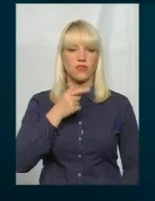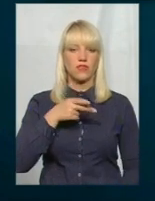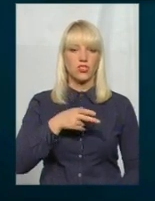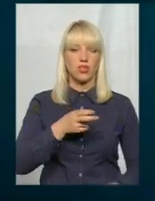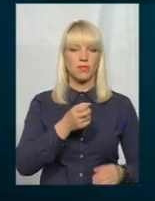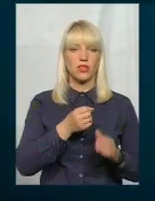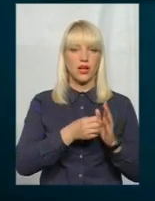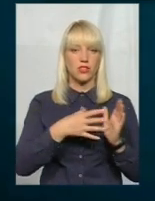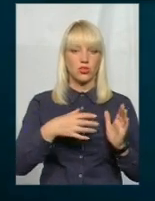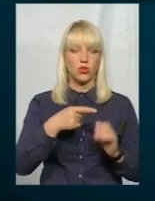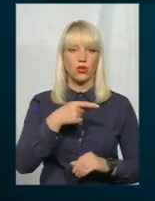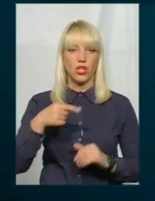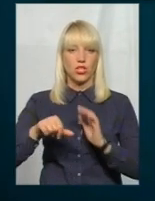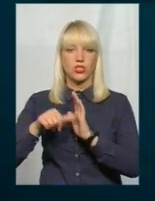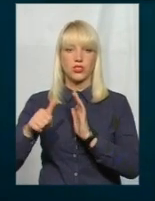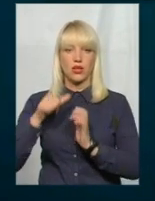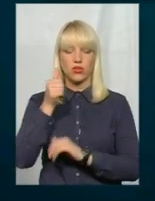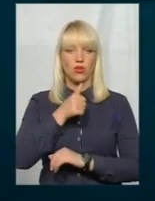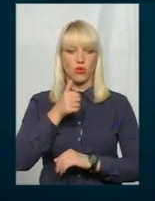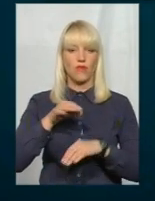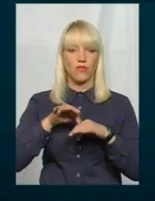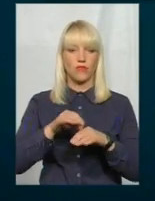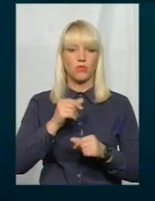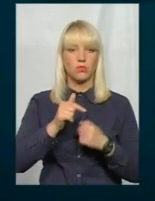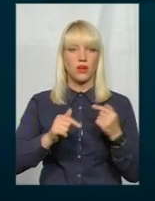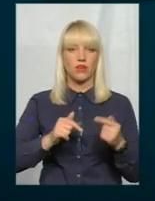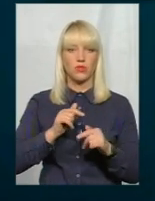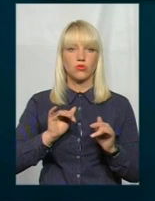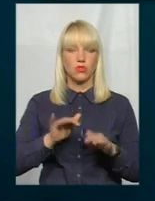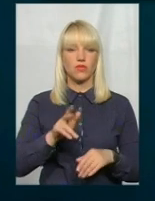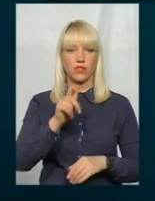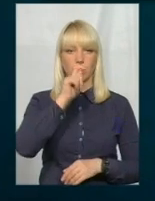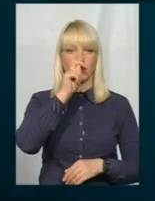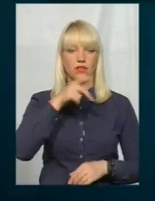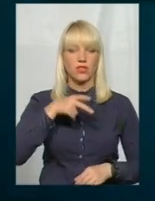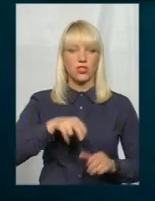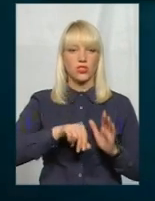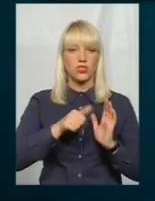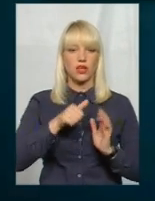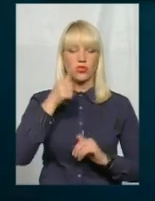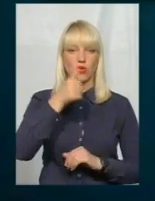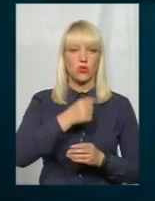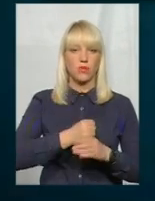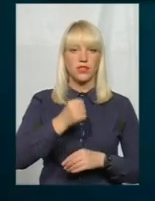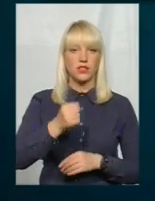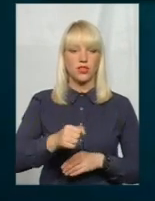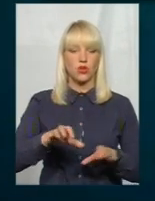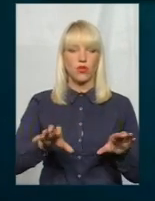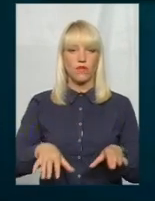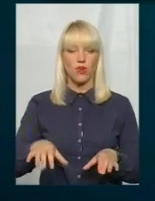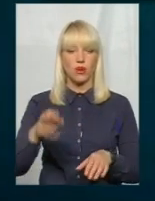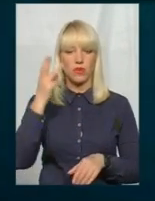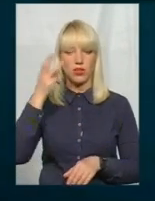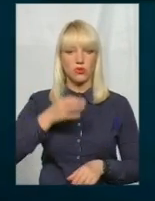квітня 2016-го року вів підприємницьку діяльність. У квітні 2016-го року призначений головою Хмельницької